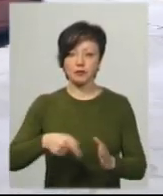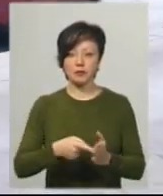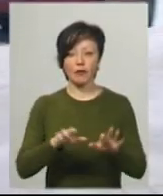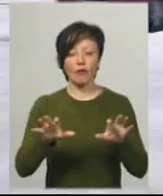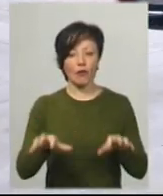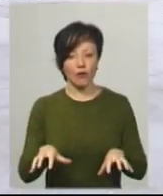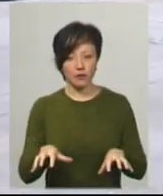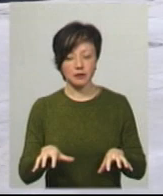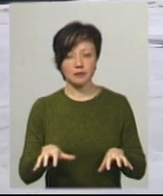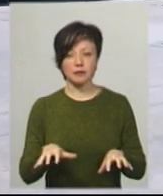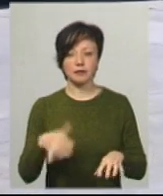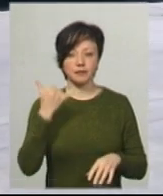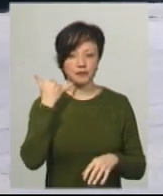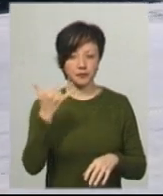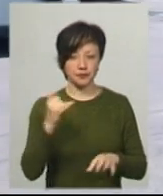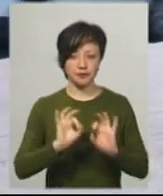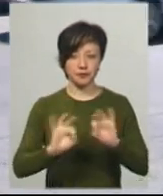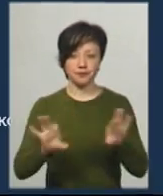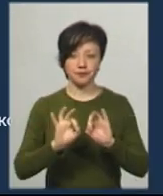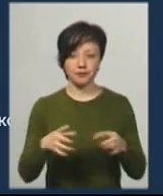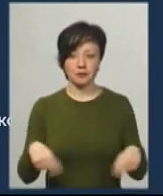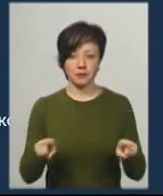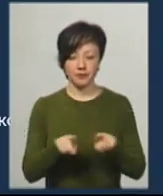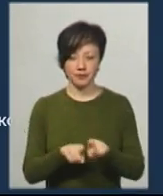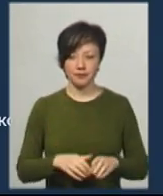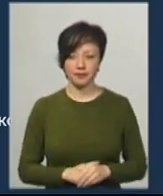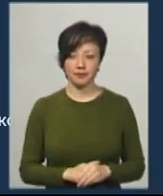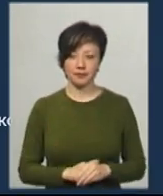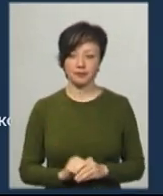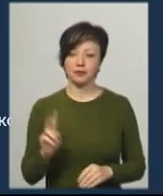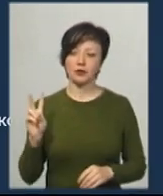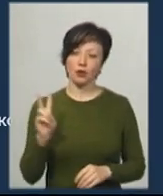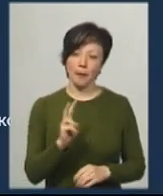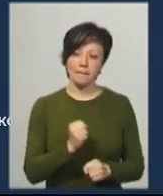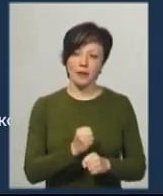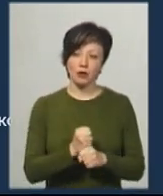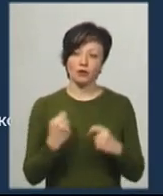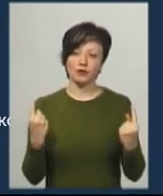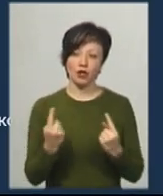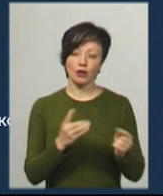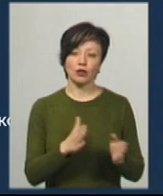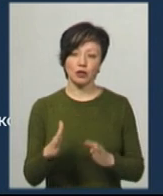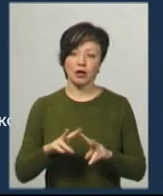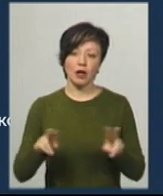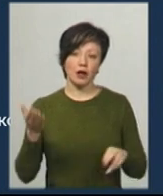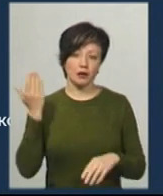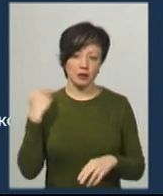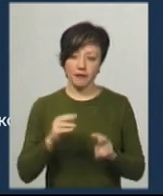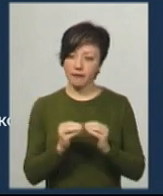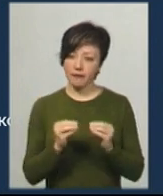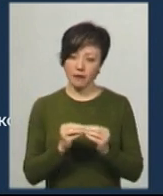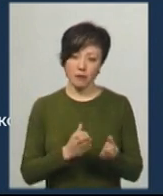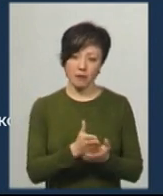голови Андрій Бондаренко телефоном ситуацію прокоментував так. Тролейбуси працюють в звичайному режимі так само, як і працювали. Ті ж самі маршрути